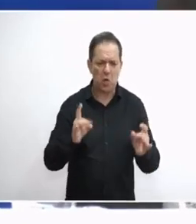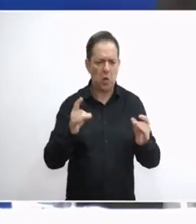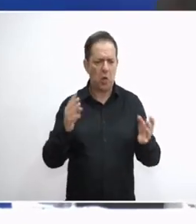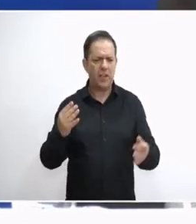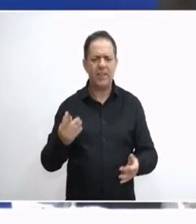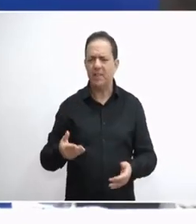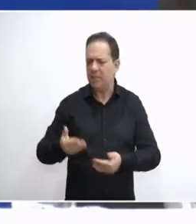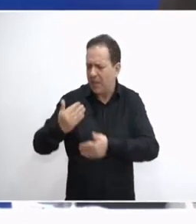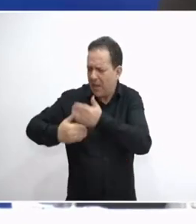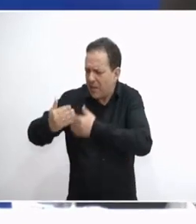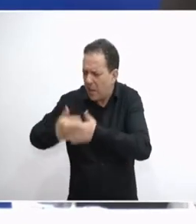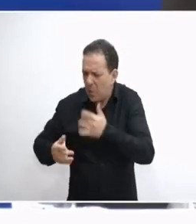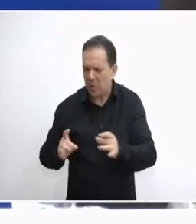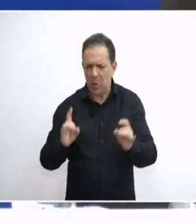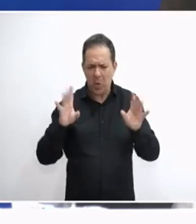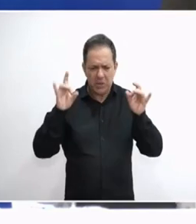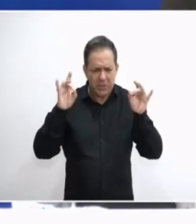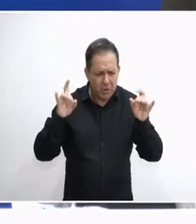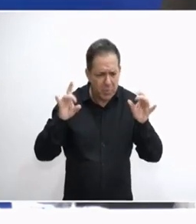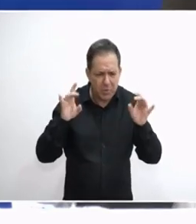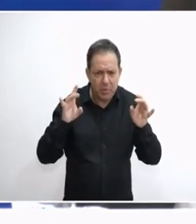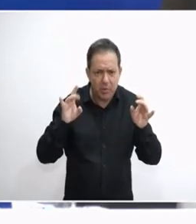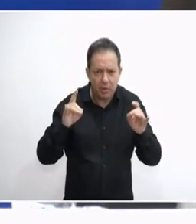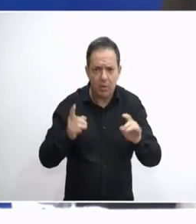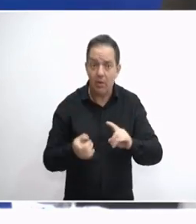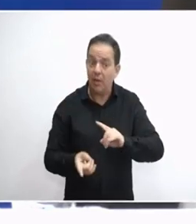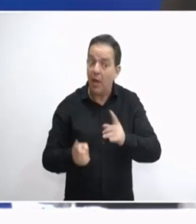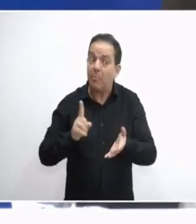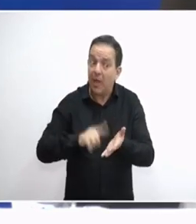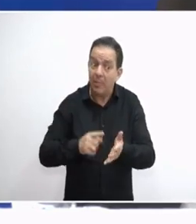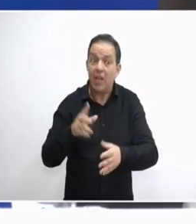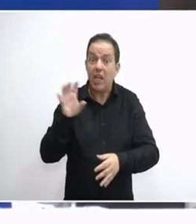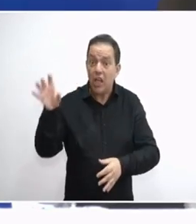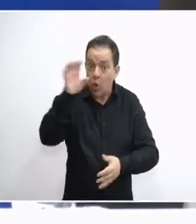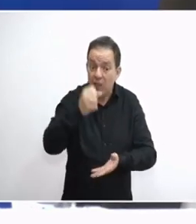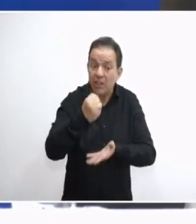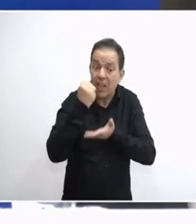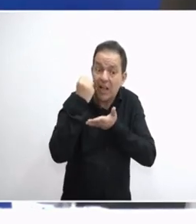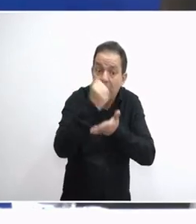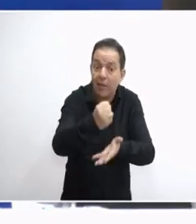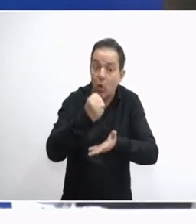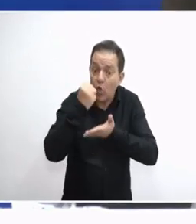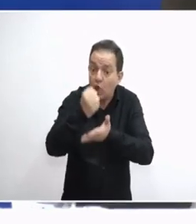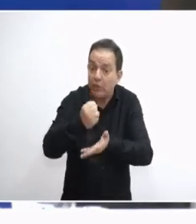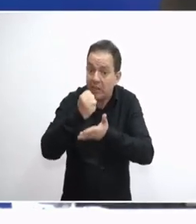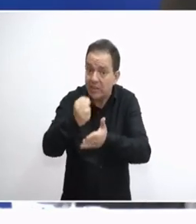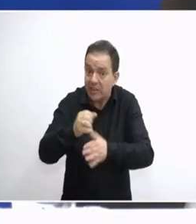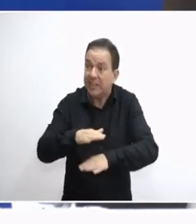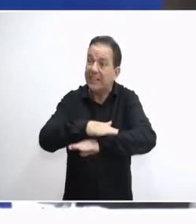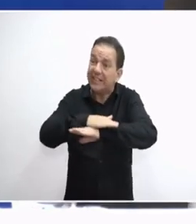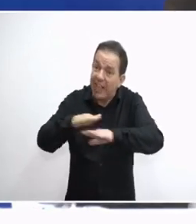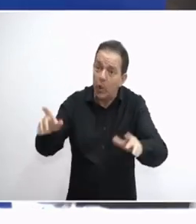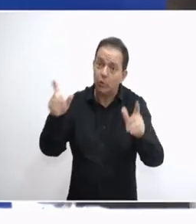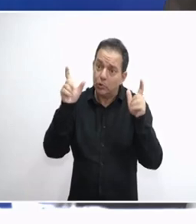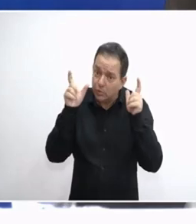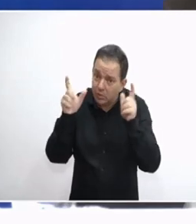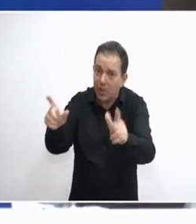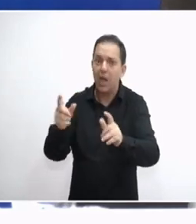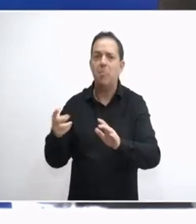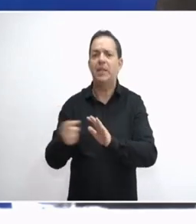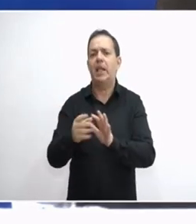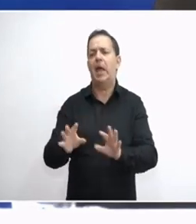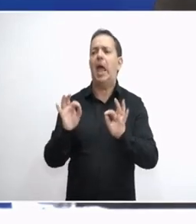οτιδήποτε. Αυτό θα πρέπει να σταματήσει όταν χρηματοδοτηθούν οι χώρες αυτές και σταματήσει να υπάρχει μετανάστες τουλάχιστον με αυτή τη